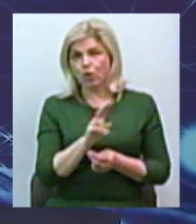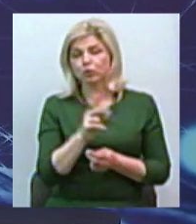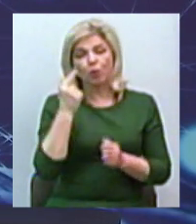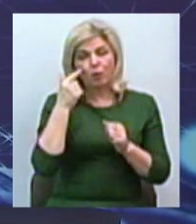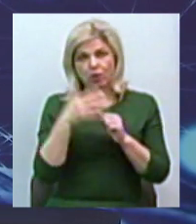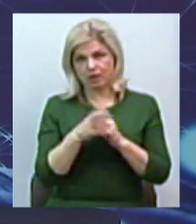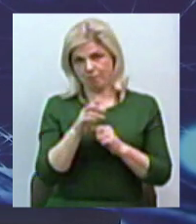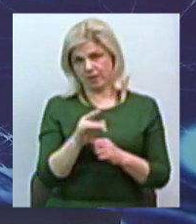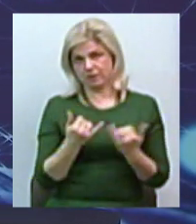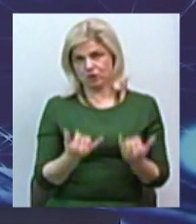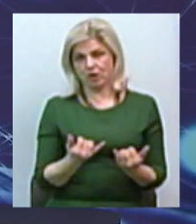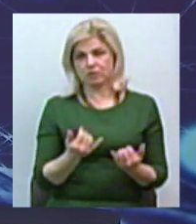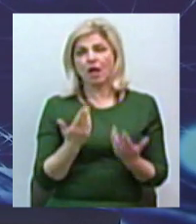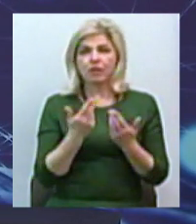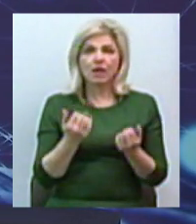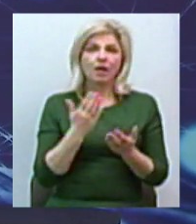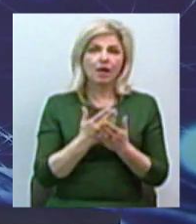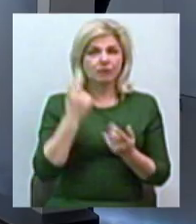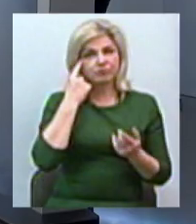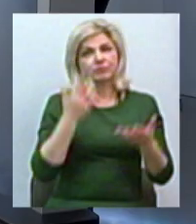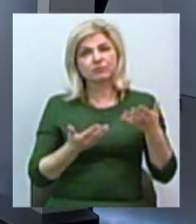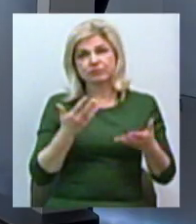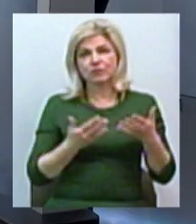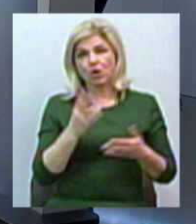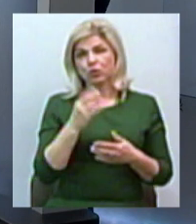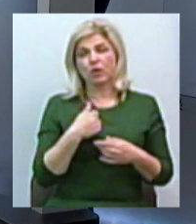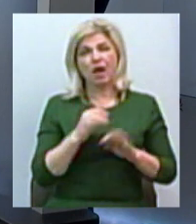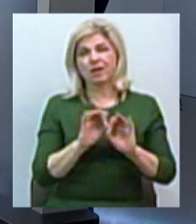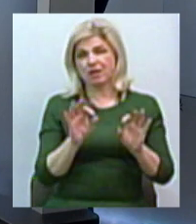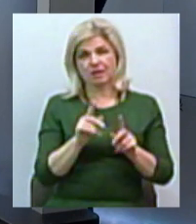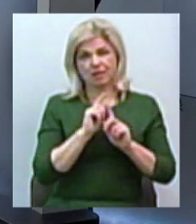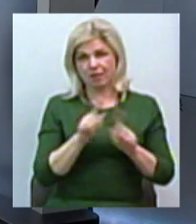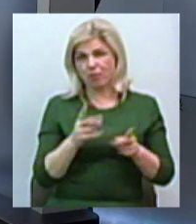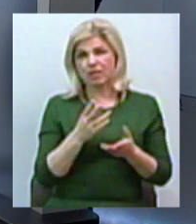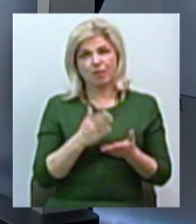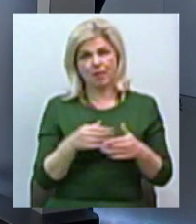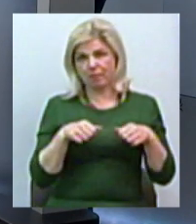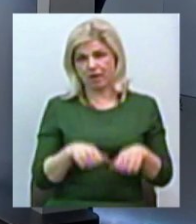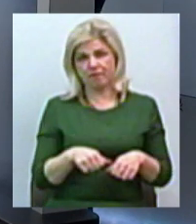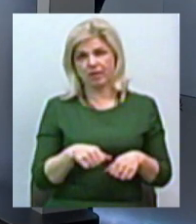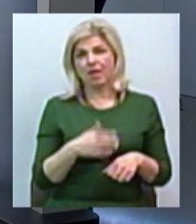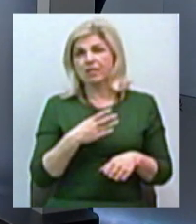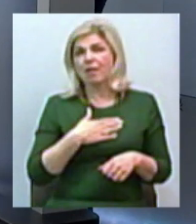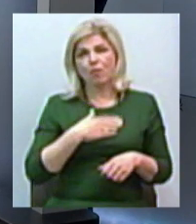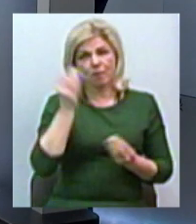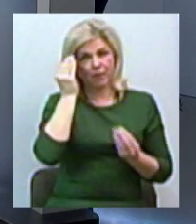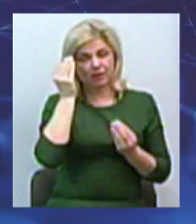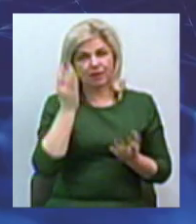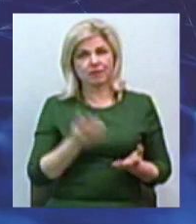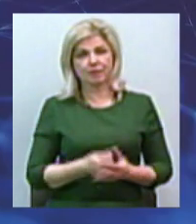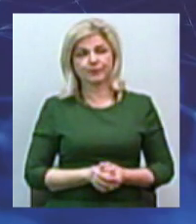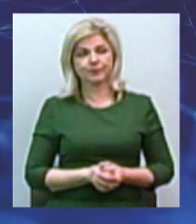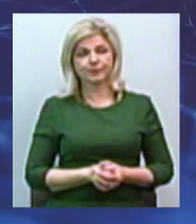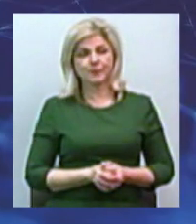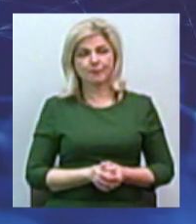Звичайно, є деякі там теорії, але про них я, вибачте, казати не буду, тому що не маю права. То не мої теорії. Я